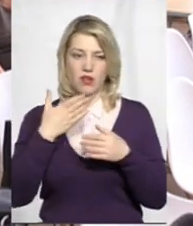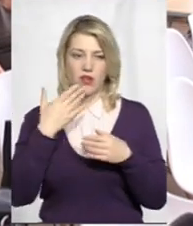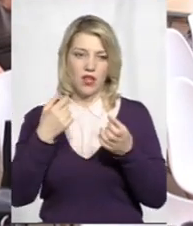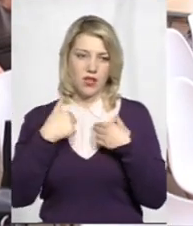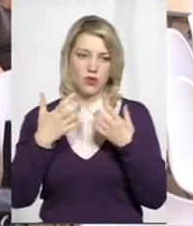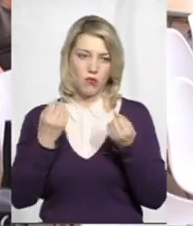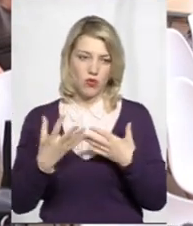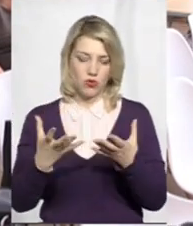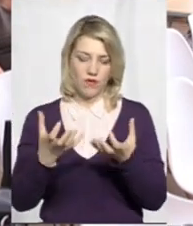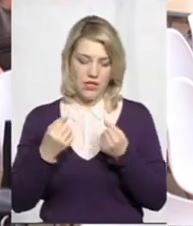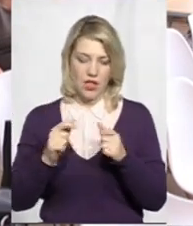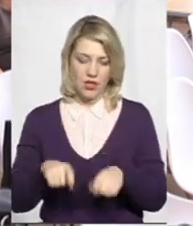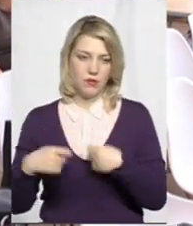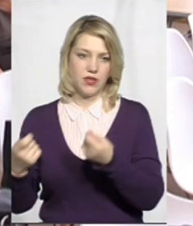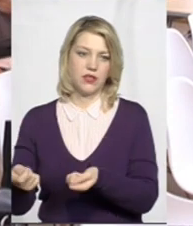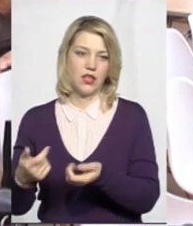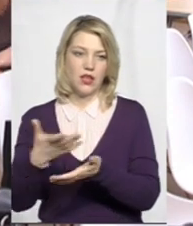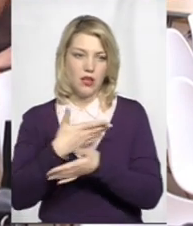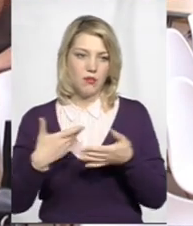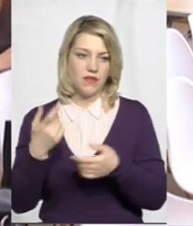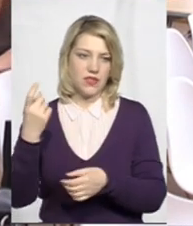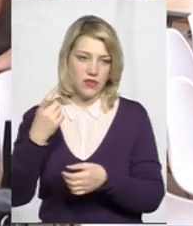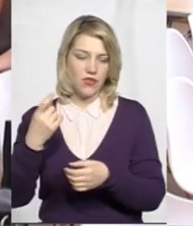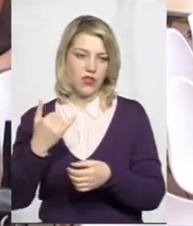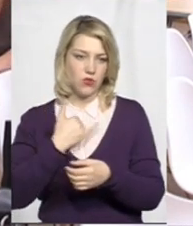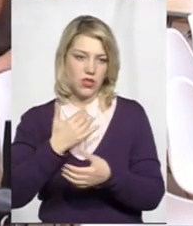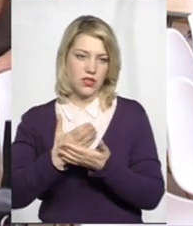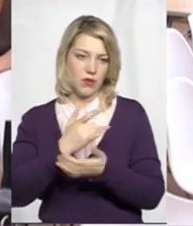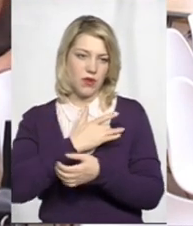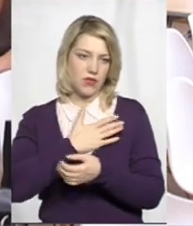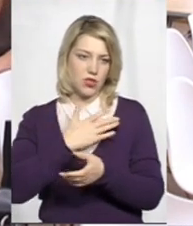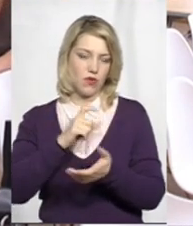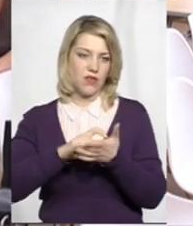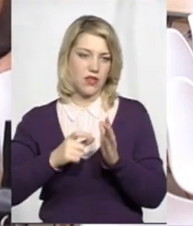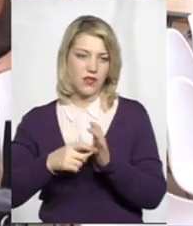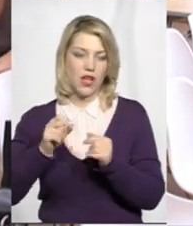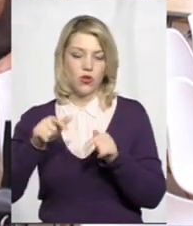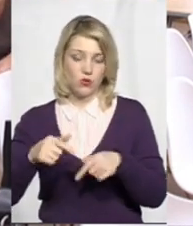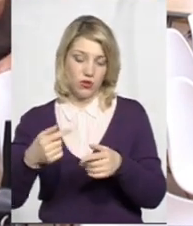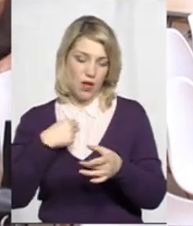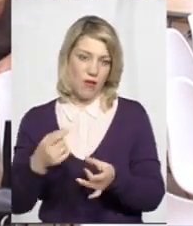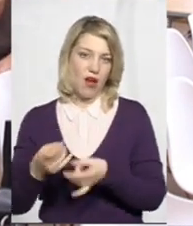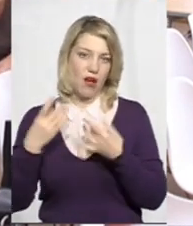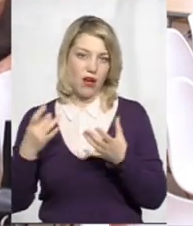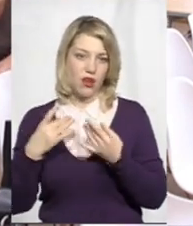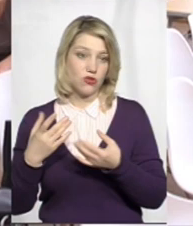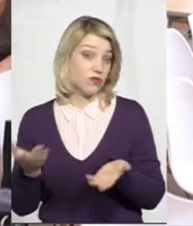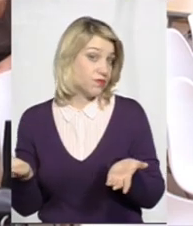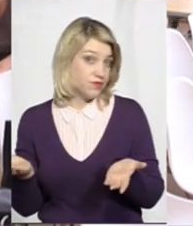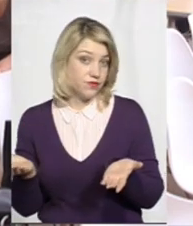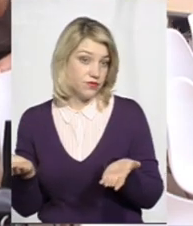і передали. Хоча ми всі власники, у нас приватизовані квартири, ми всі власники. А тут нам кажуть, що